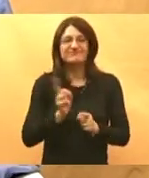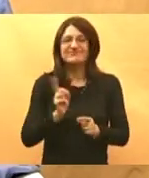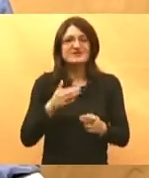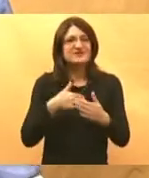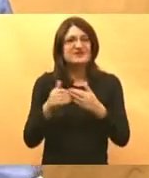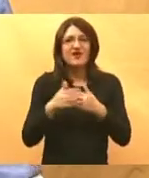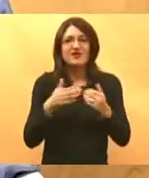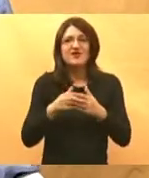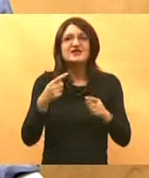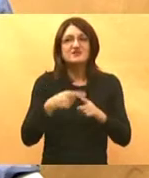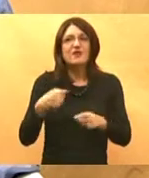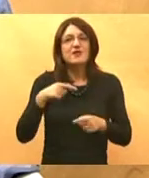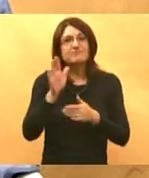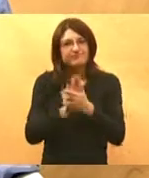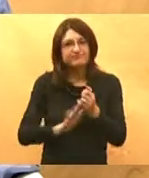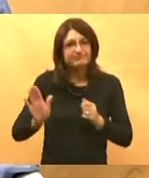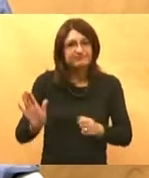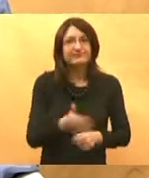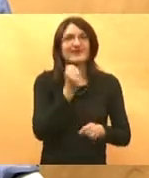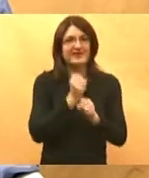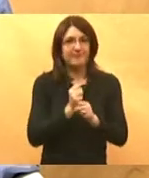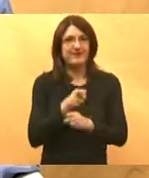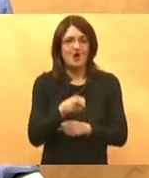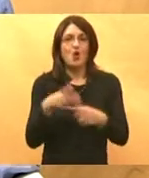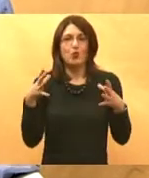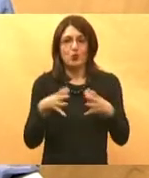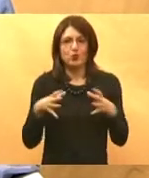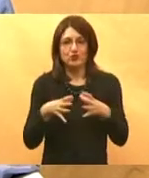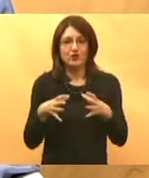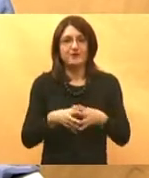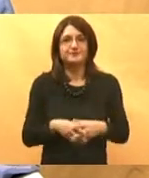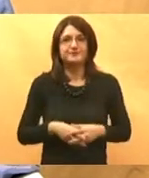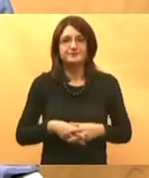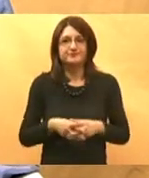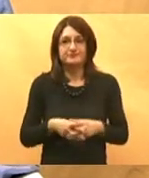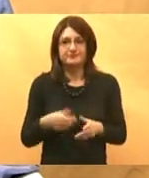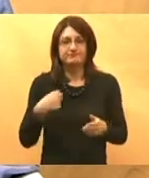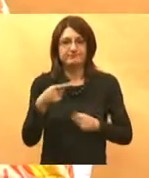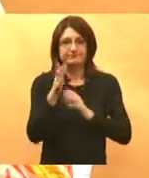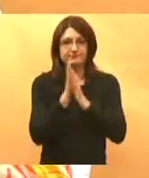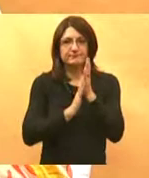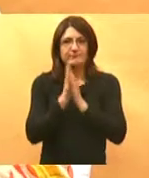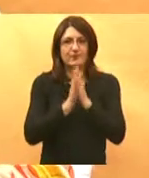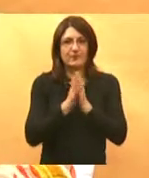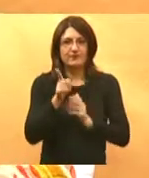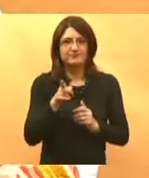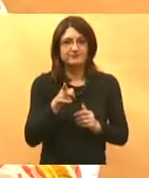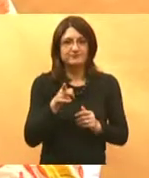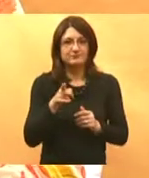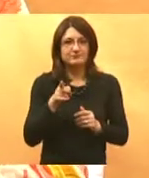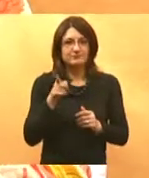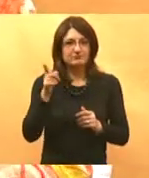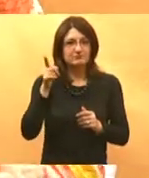zadovoljni, zato smo u stvari krenuli s time da pokušamo nešto promijeniti. Dobar. Ja molim moju režiju da ukopća telefone naše,